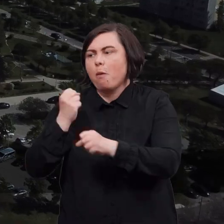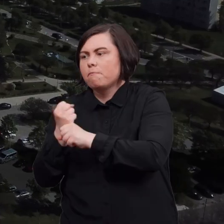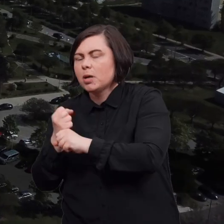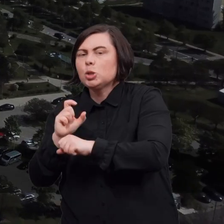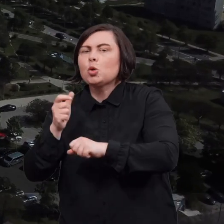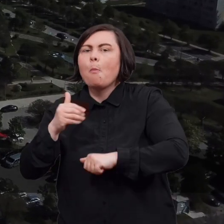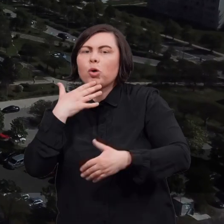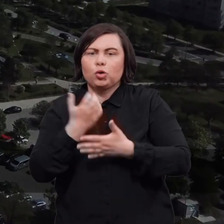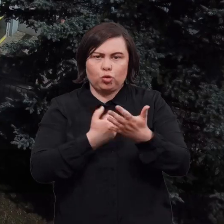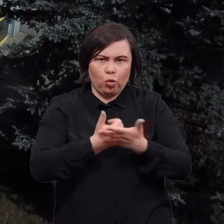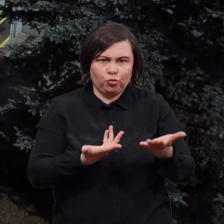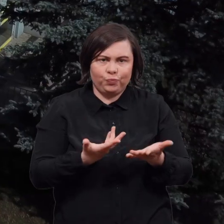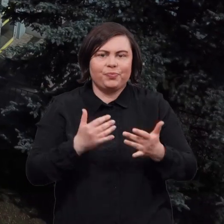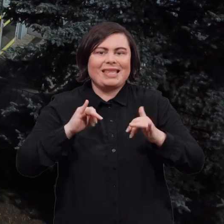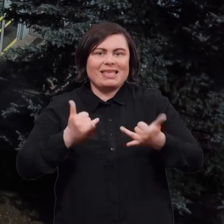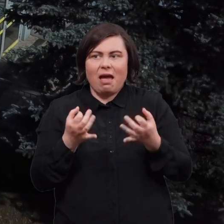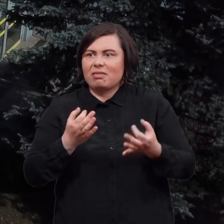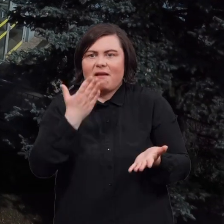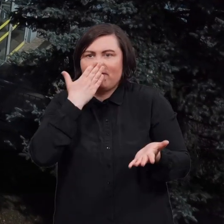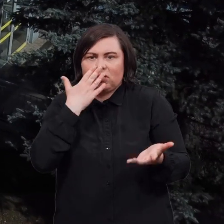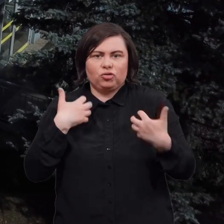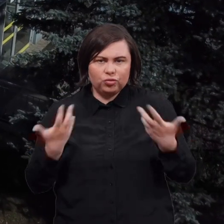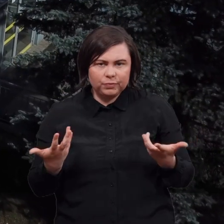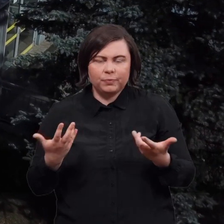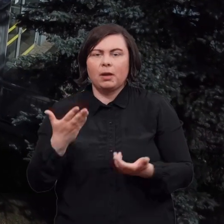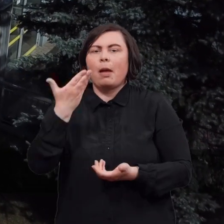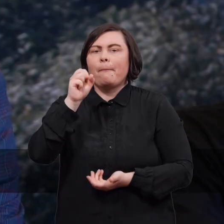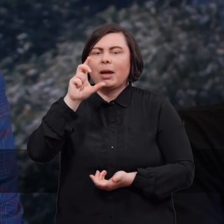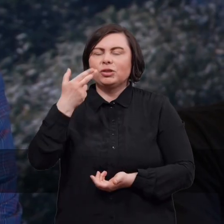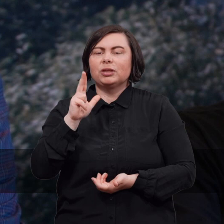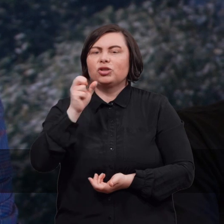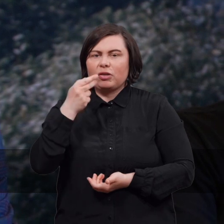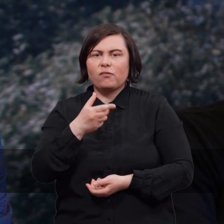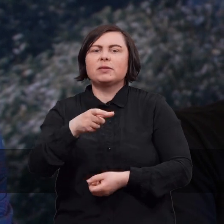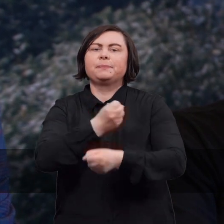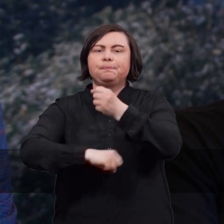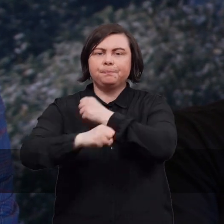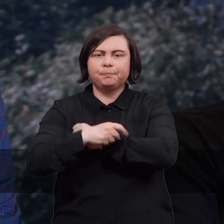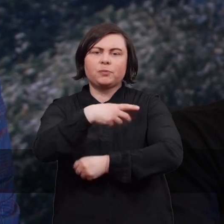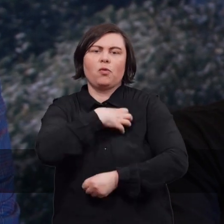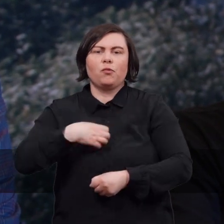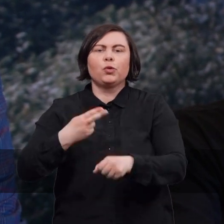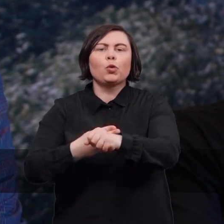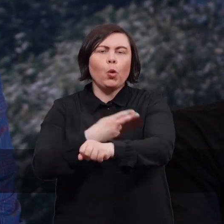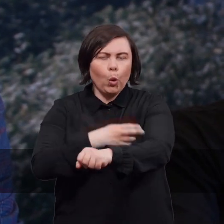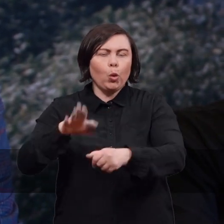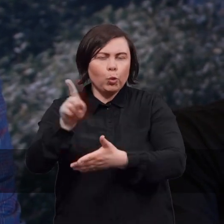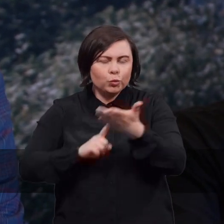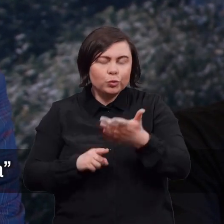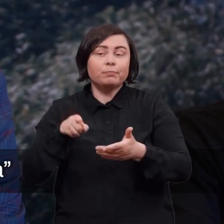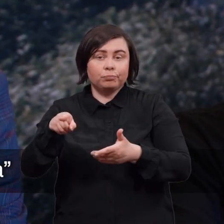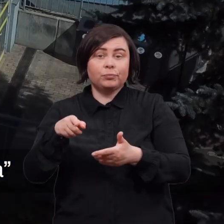co mają zrobić w pracy, z czego mogą skorzystać, jak to ma teraz wyglądać. Marcin Krzyżanowski, wicemarszałek województwa